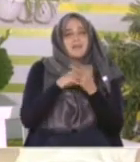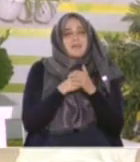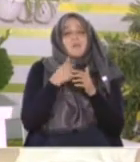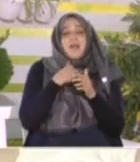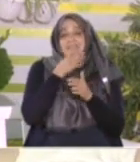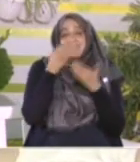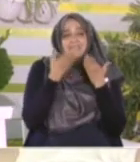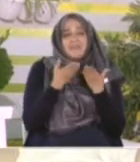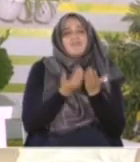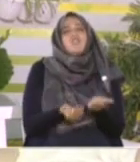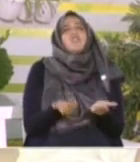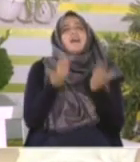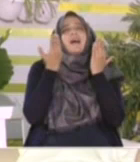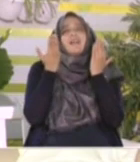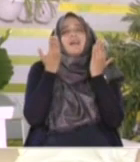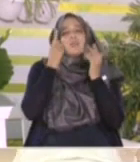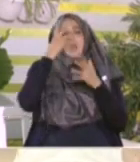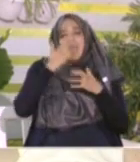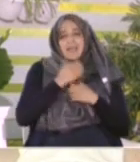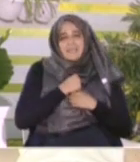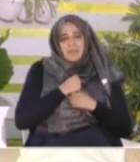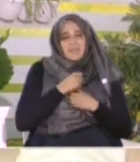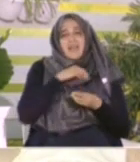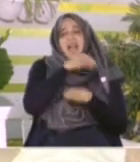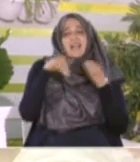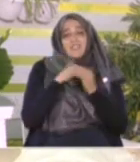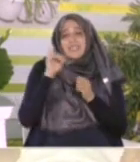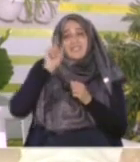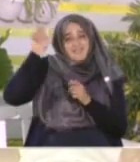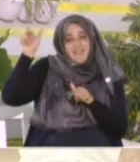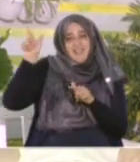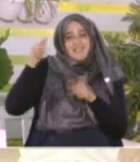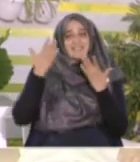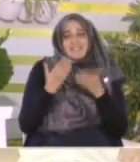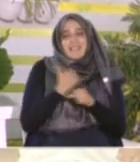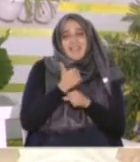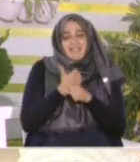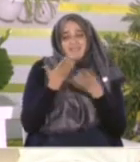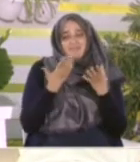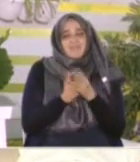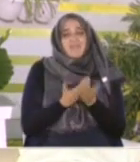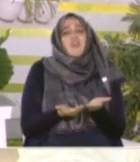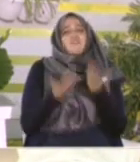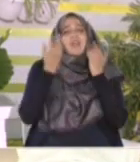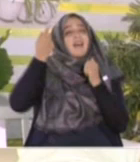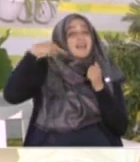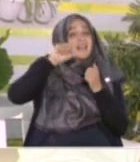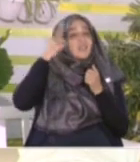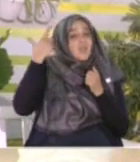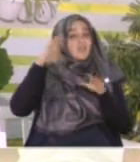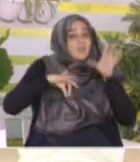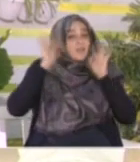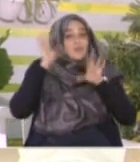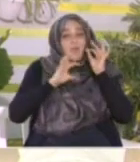ونسأل الله عز وجل أن يتقبل حج الحجاج هذه السنة وأن يجبر بخاطر